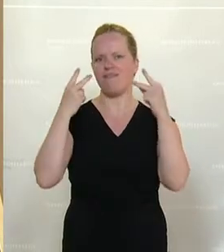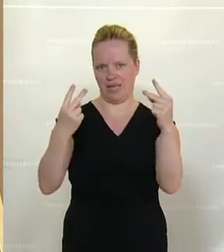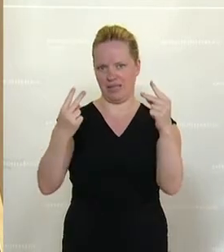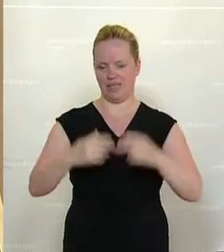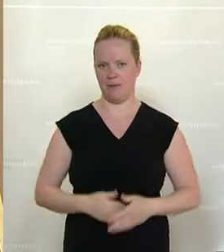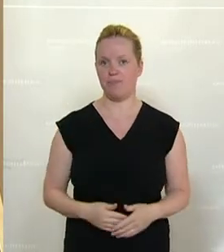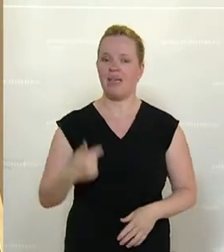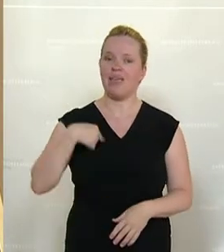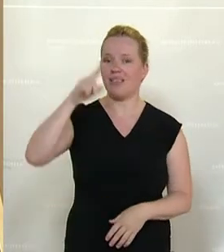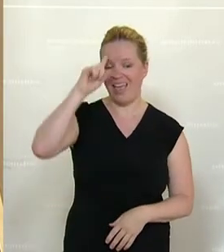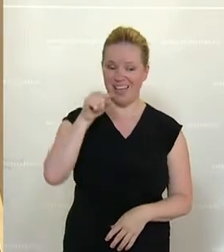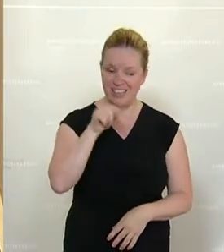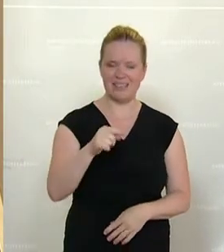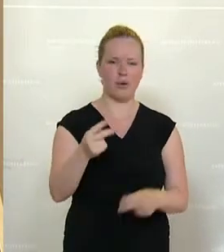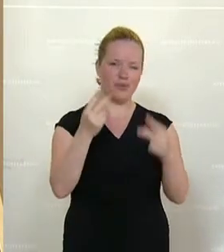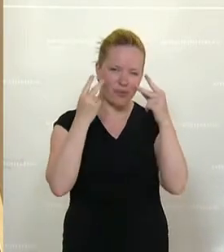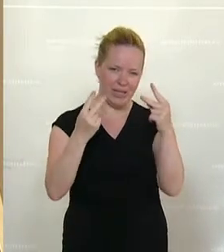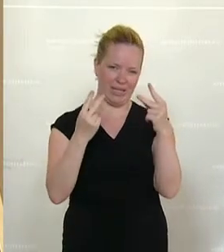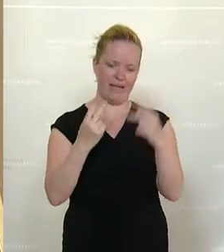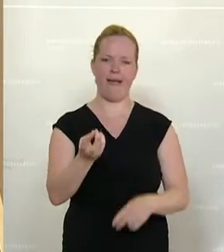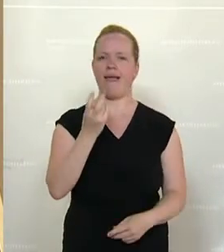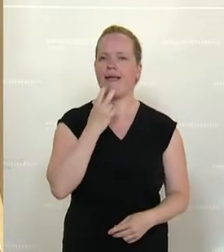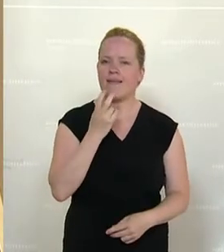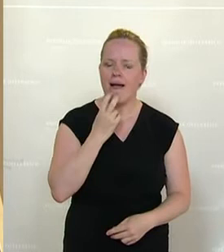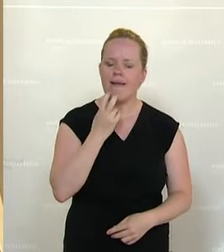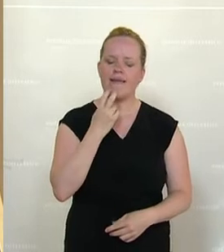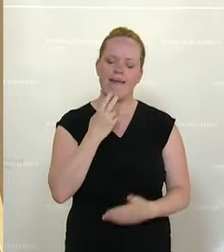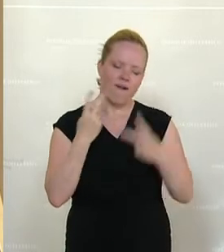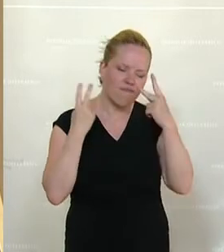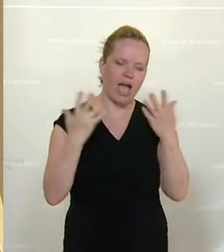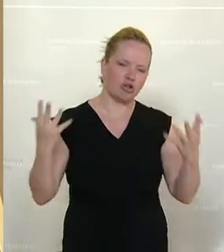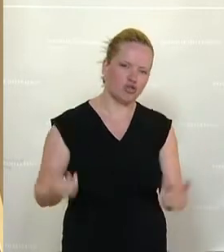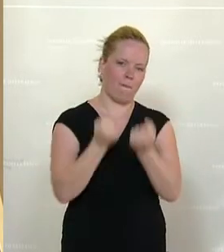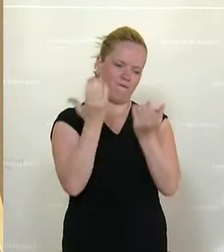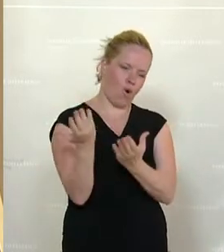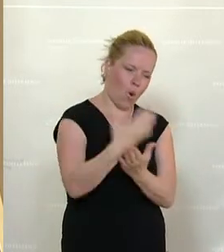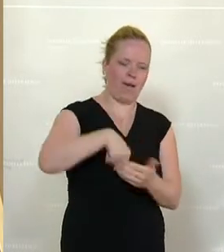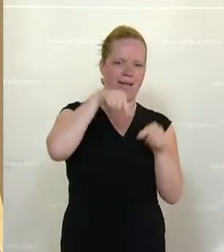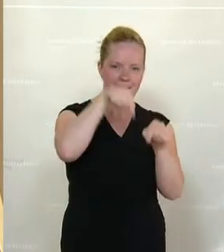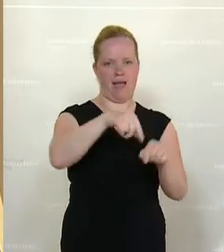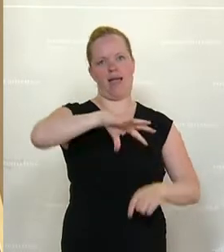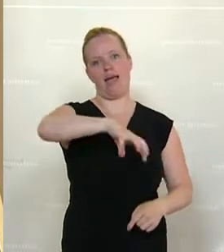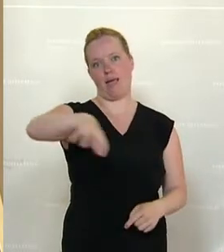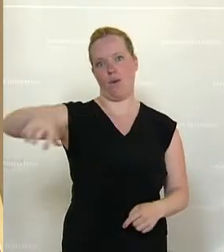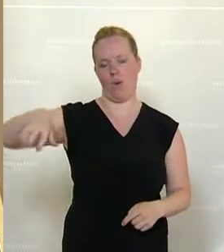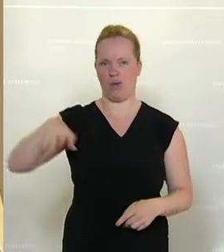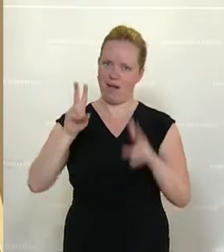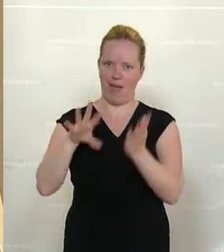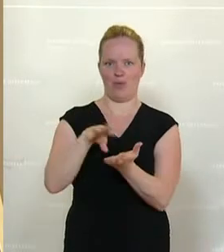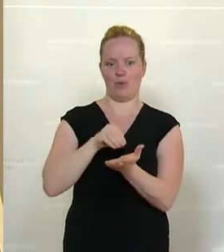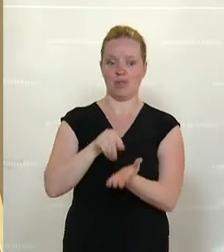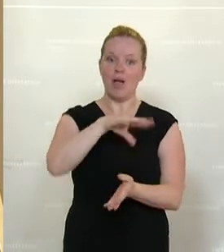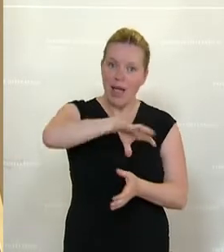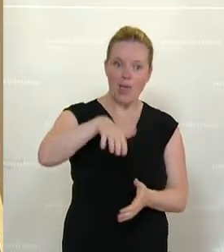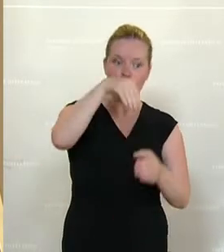dass hier ein ganz wichtiger energetischer Wertschöpfung in der Region nämlich geschaffen wird und die auch in der Region